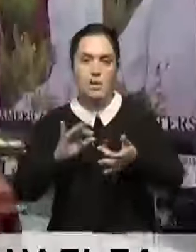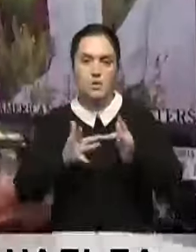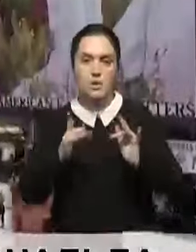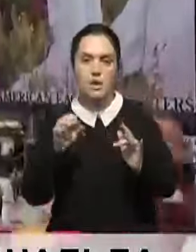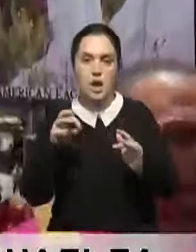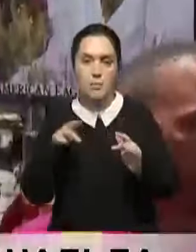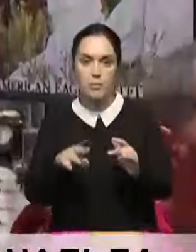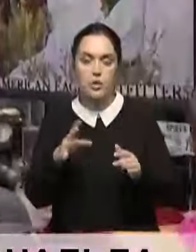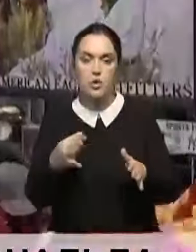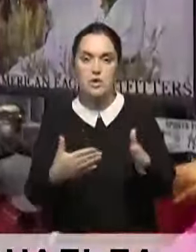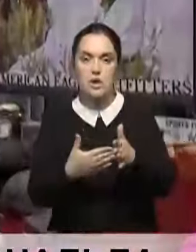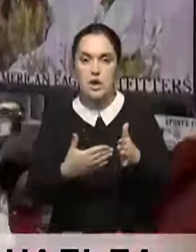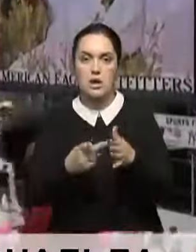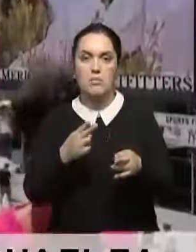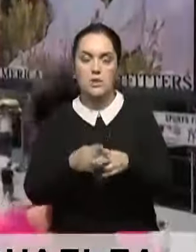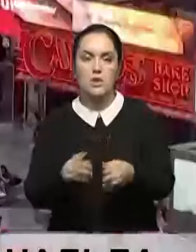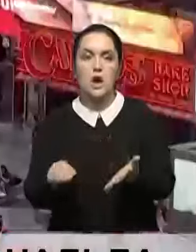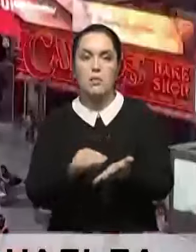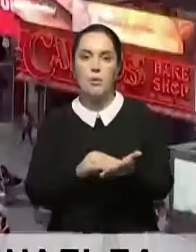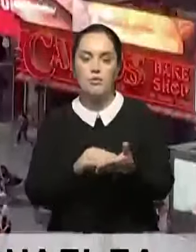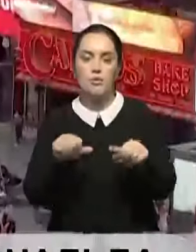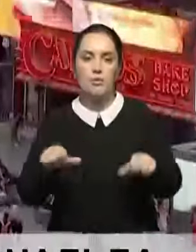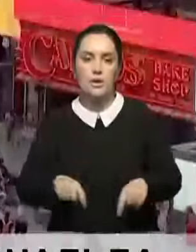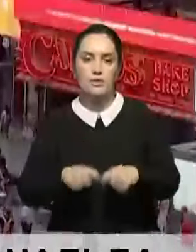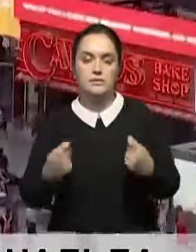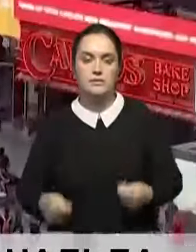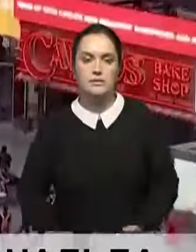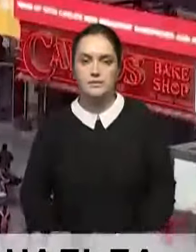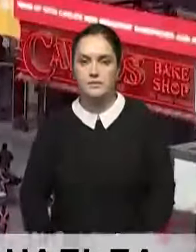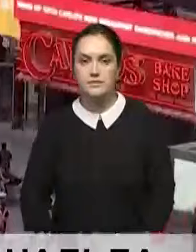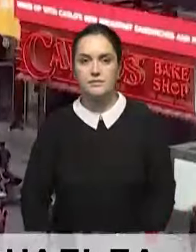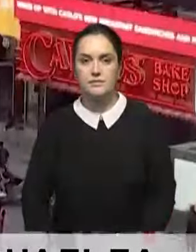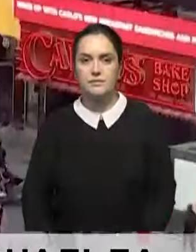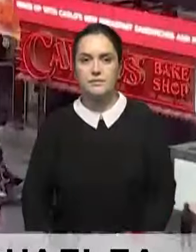аккаунты Трампа с ограничениями для предотвращения повторных правонарушений.